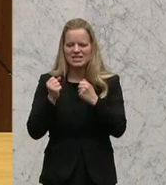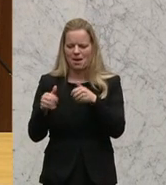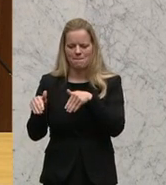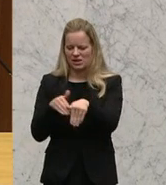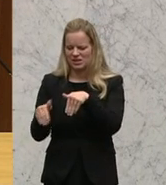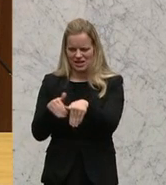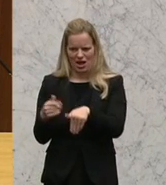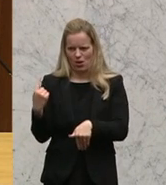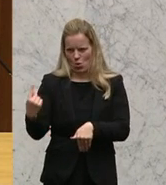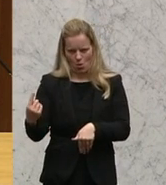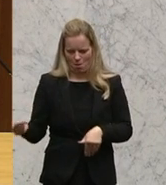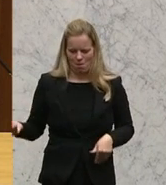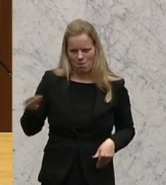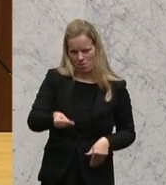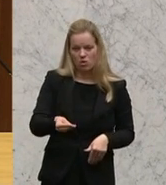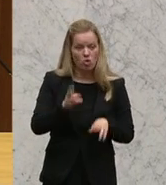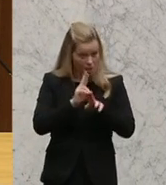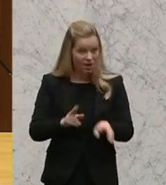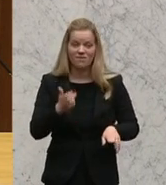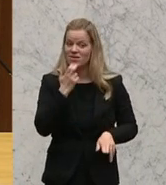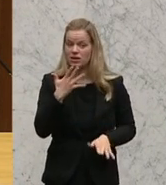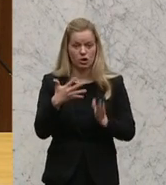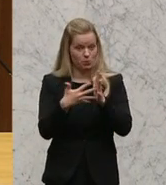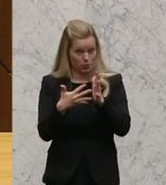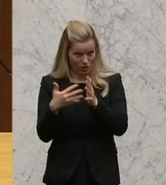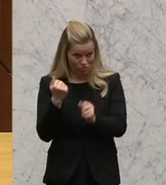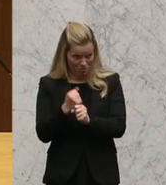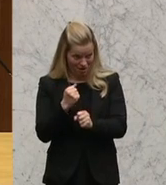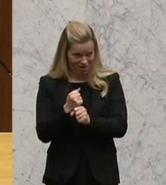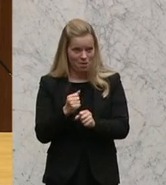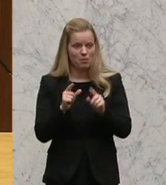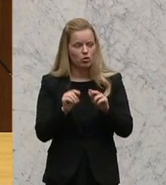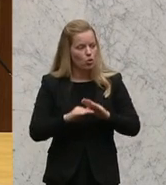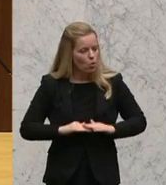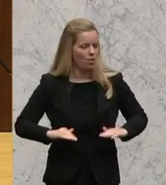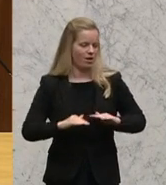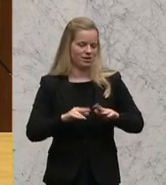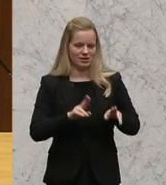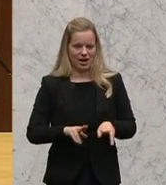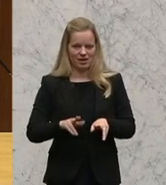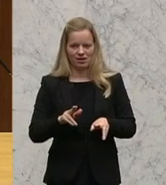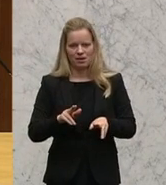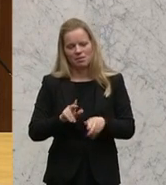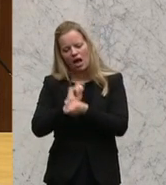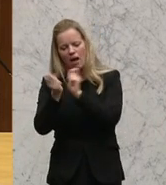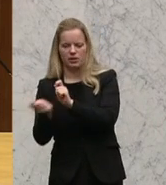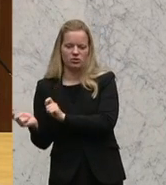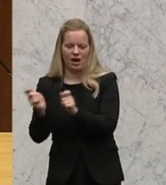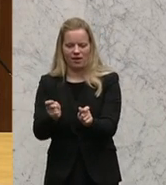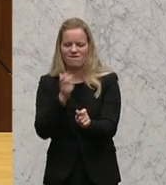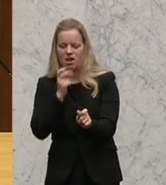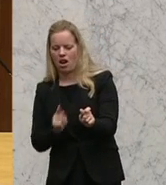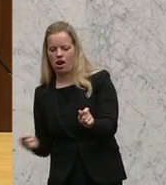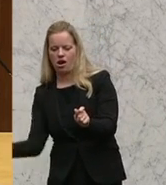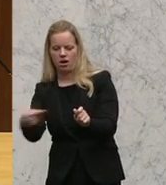herauskommt. Sie wollten gar keine Begutachtung dazu machen und ein grundlegendes Recht einfach mit einem Abänderungsantrag über die Hintertür in dieses Parlament